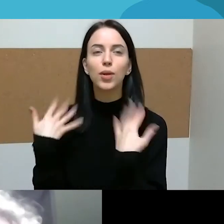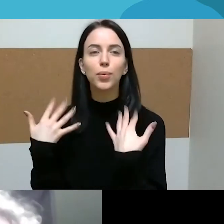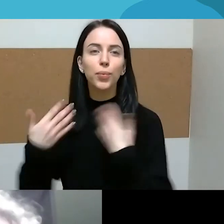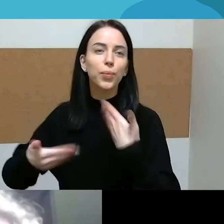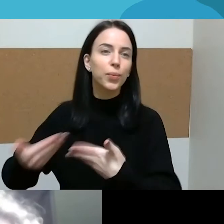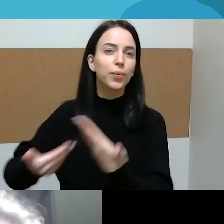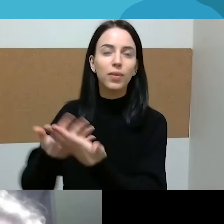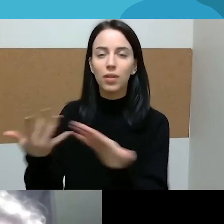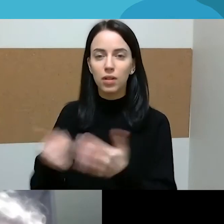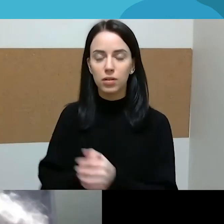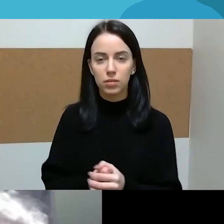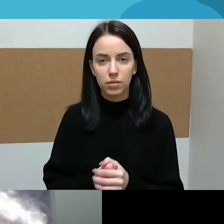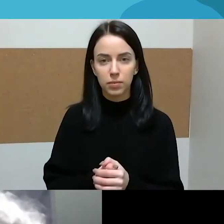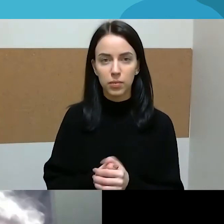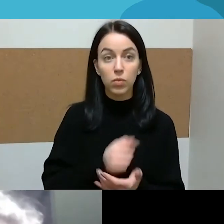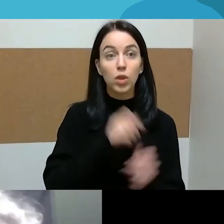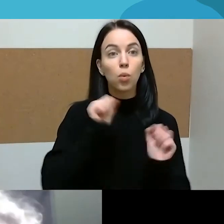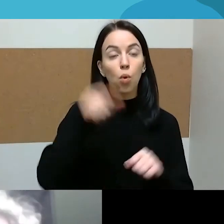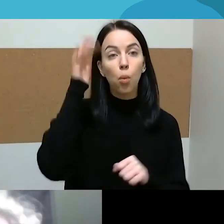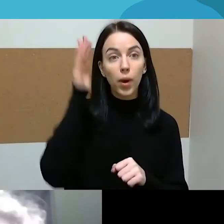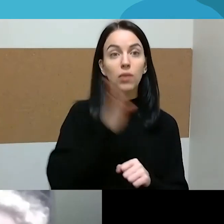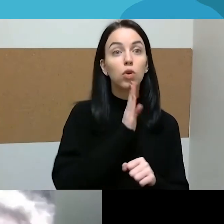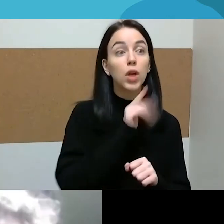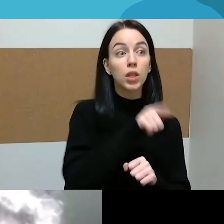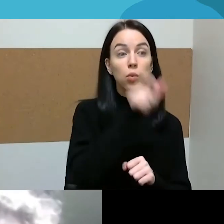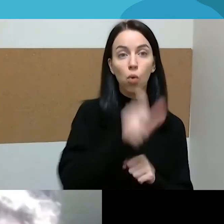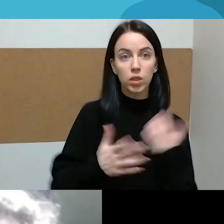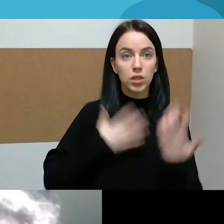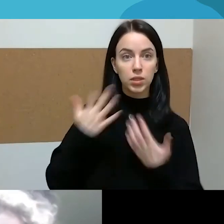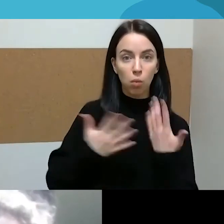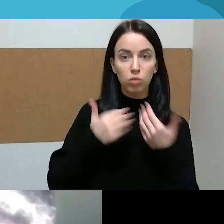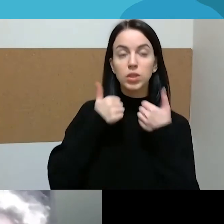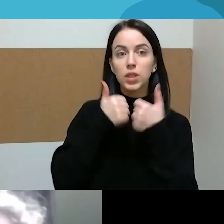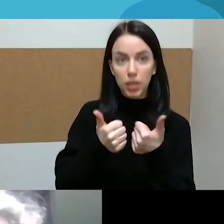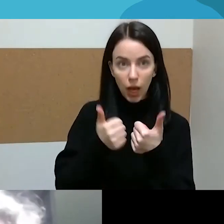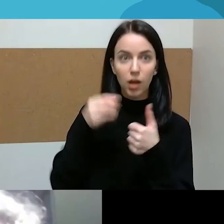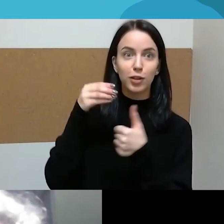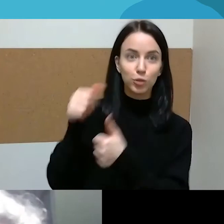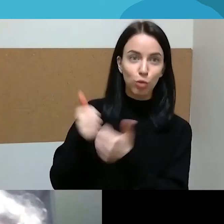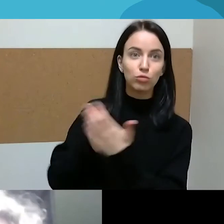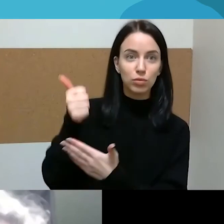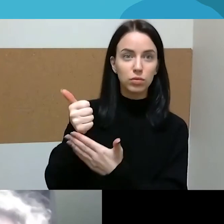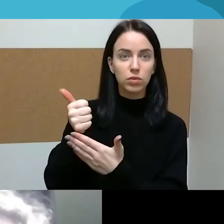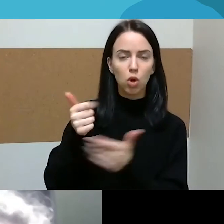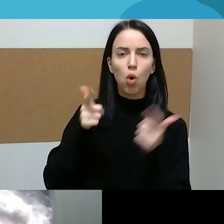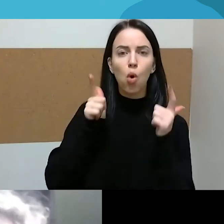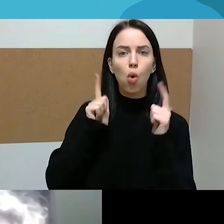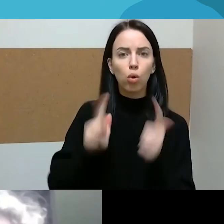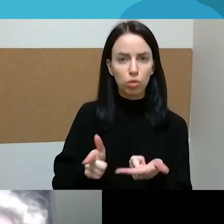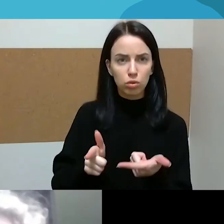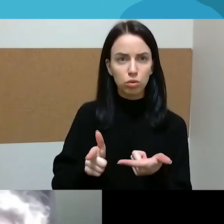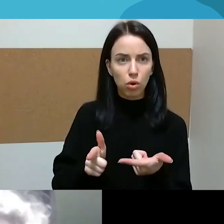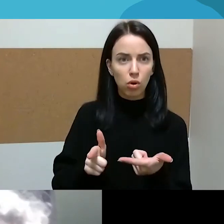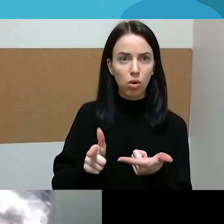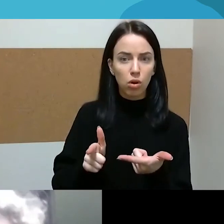atrodytų reakciją tokia labai šauninų pozityvi, bet iš esmės ką tą reakciją sako? Kad tas tėtis vis dar nėra norma,